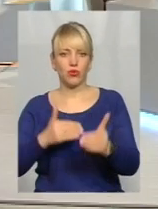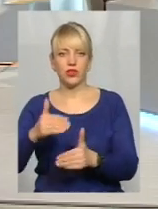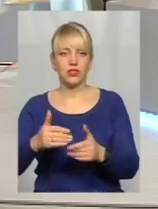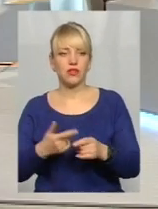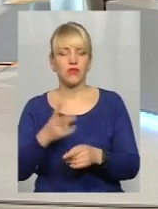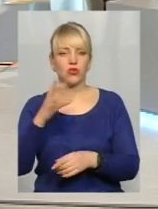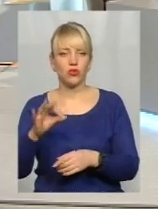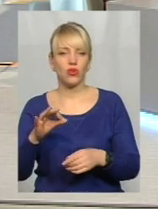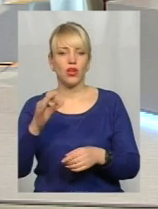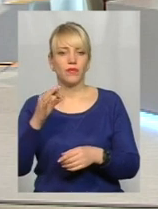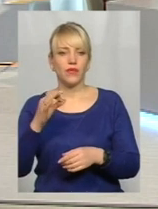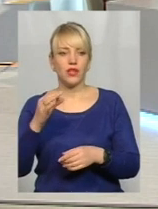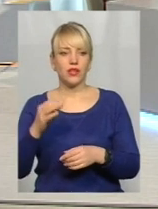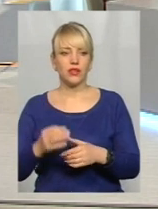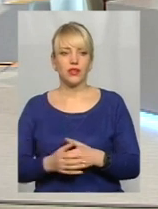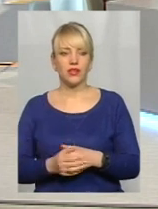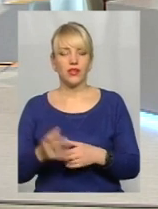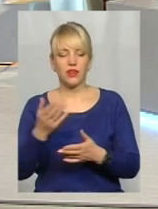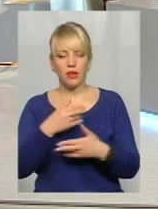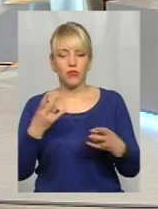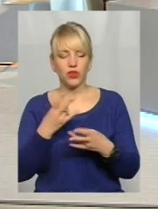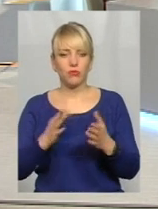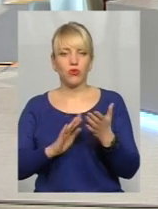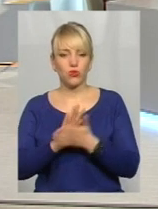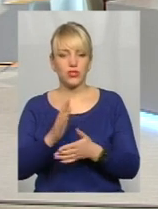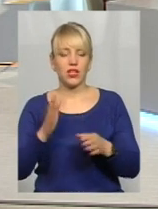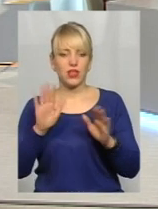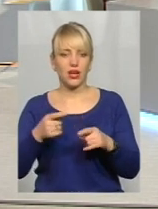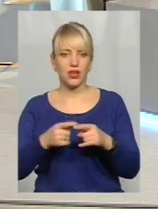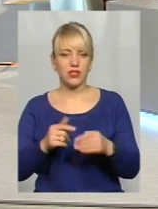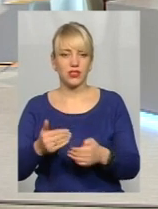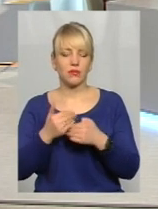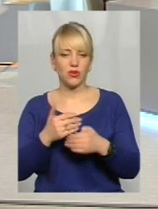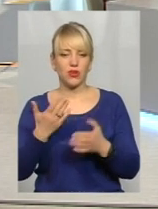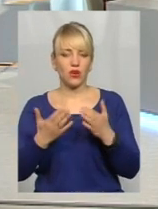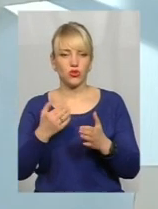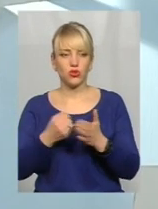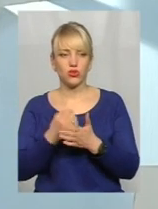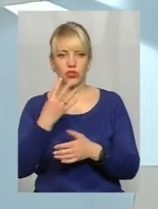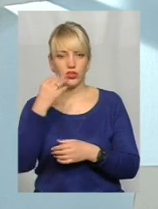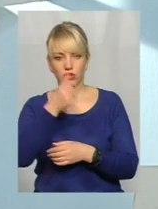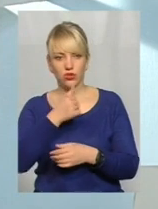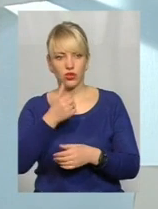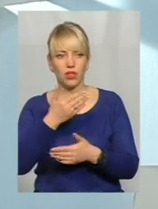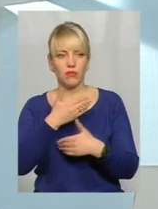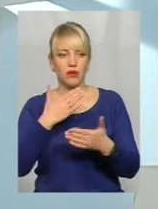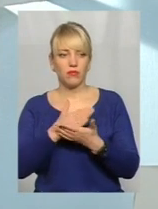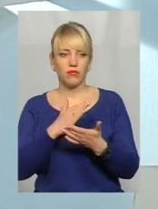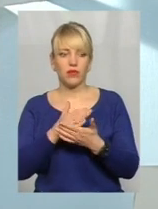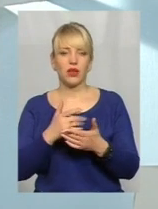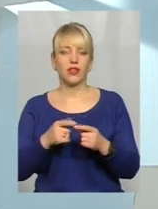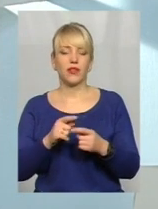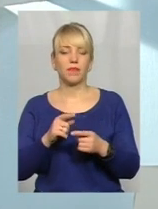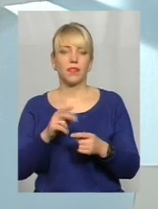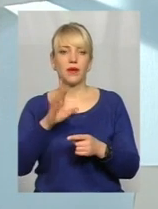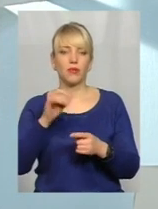Проте нам є куди рости, і нехай це нас стимулює, тому що раніше, до 2014 року, ми мали газ по іншим цінам,